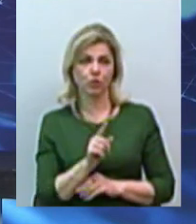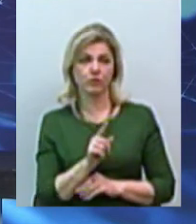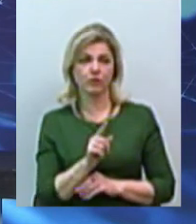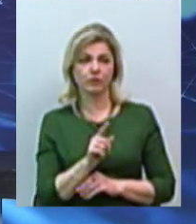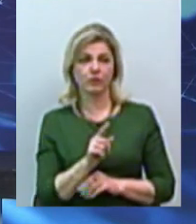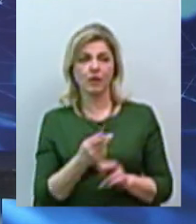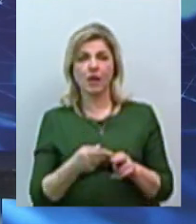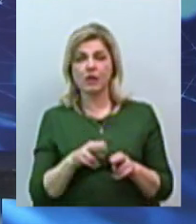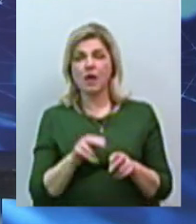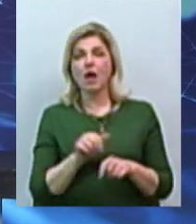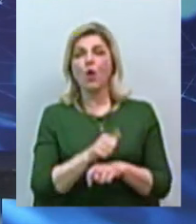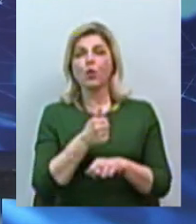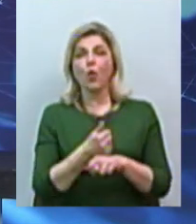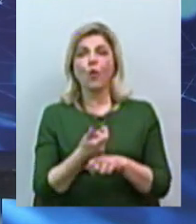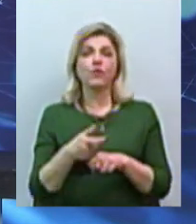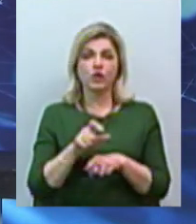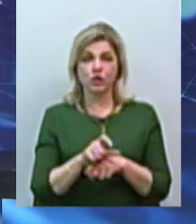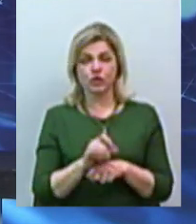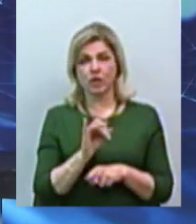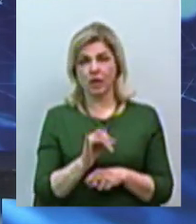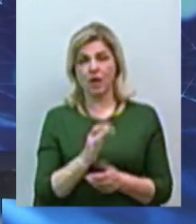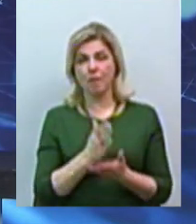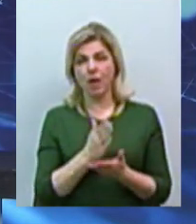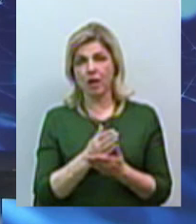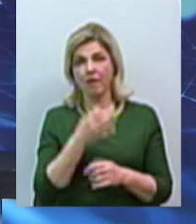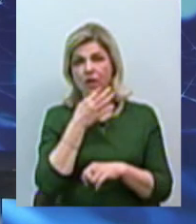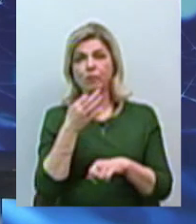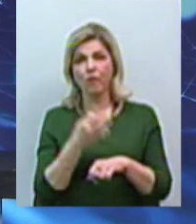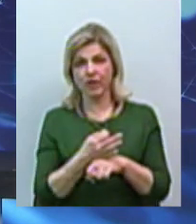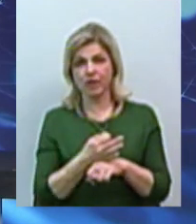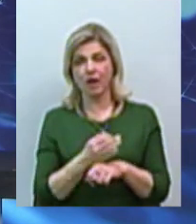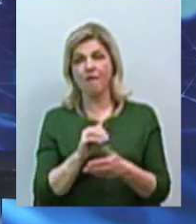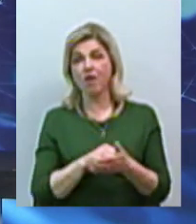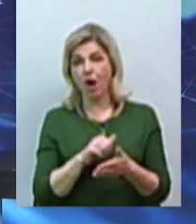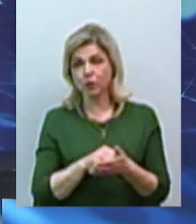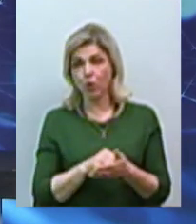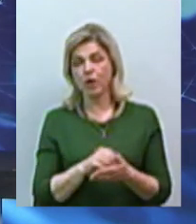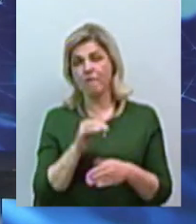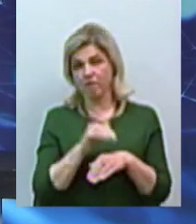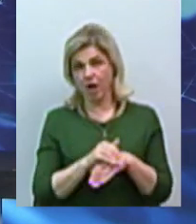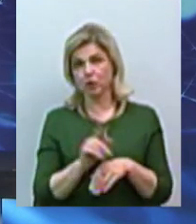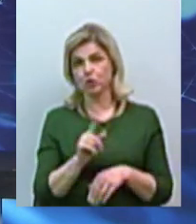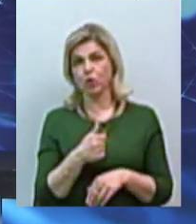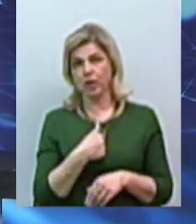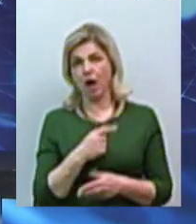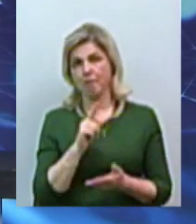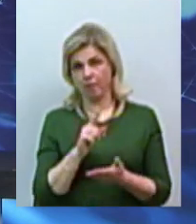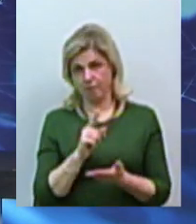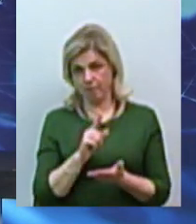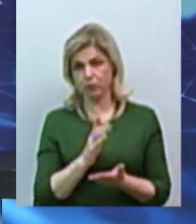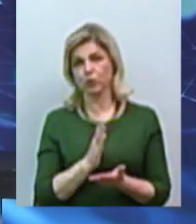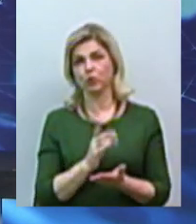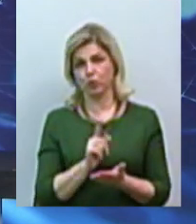найголовніше і найвідповідальний фактор, чи факт, що я маю дотримуватися